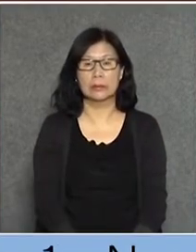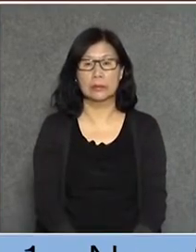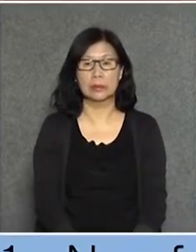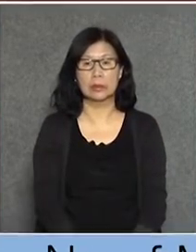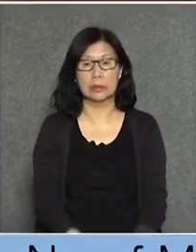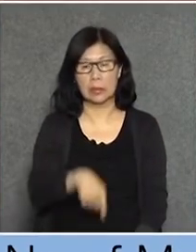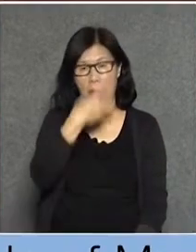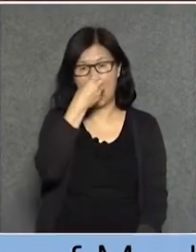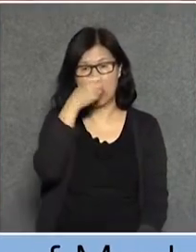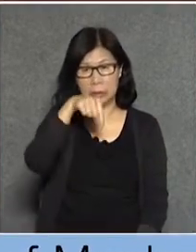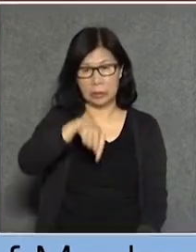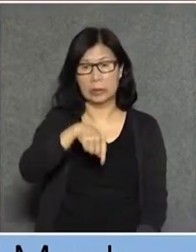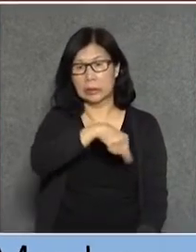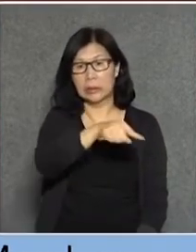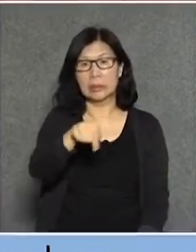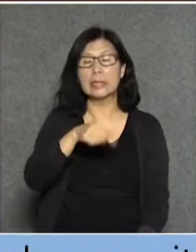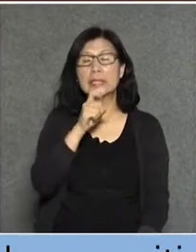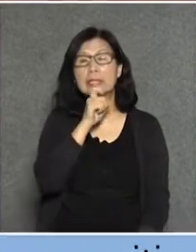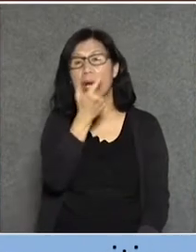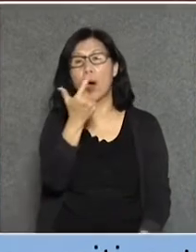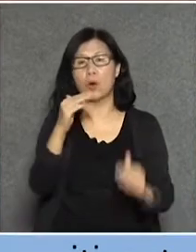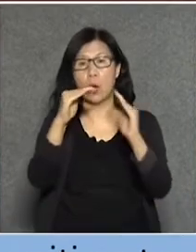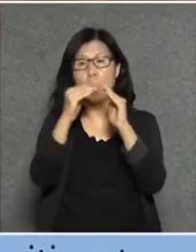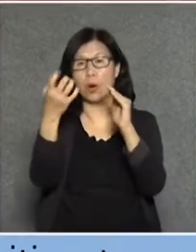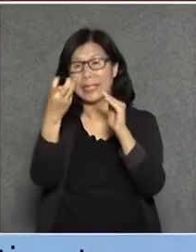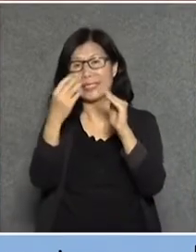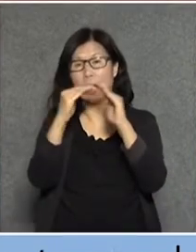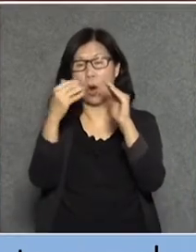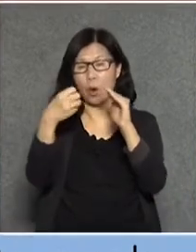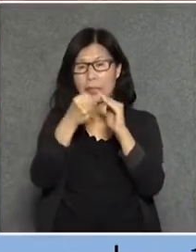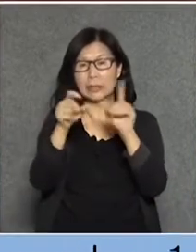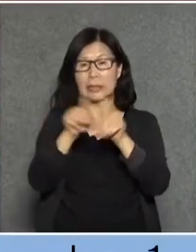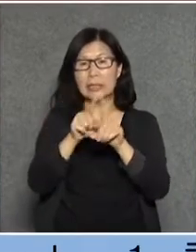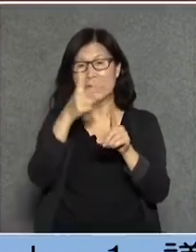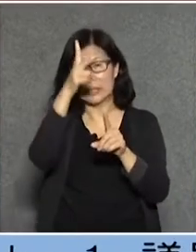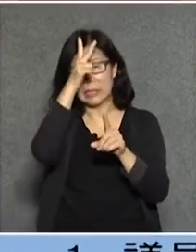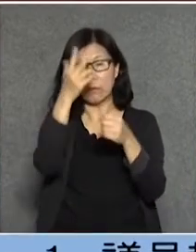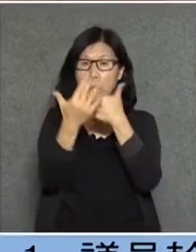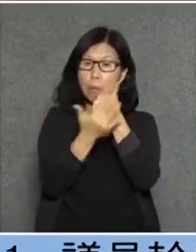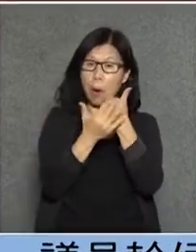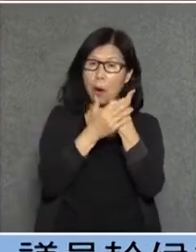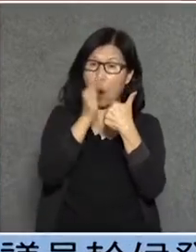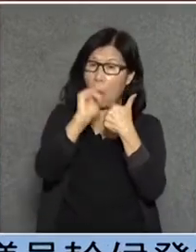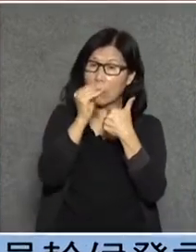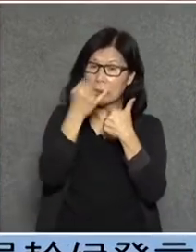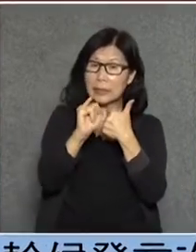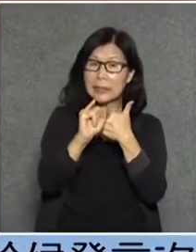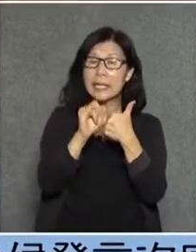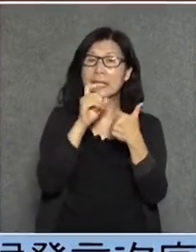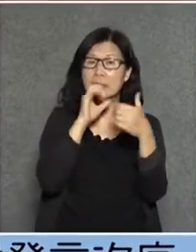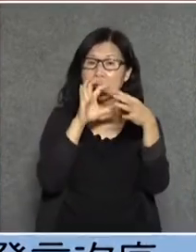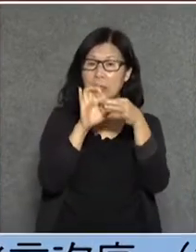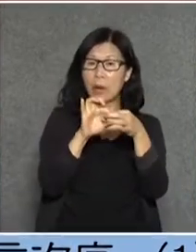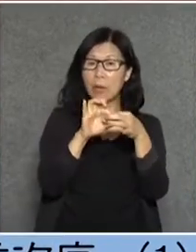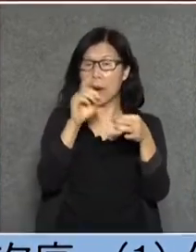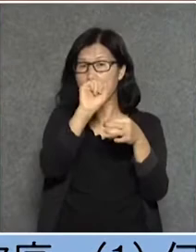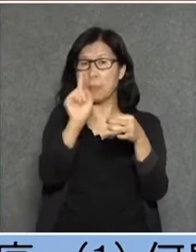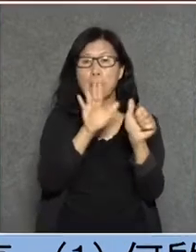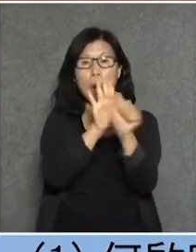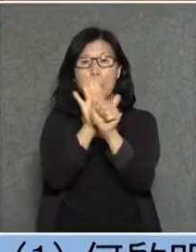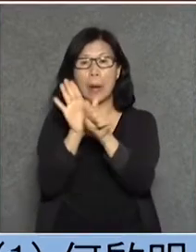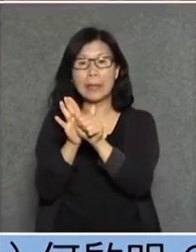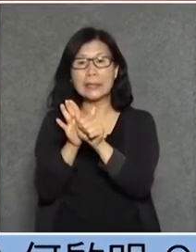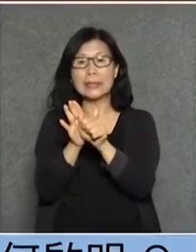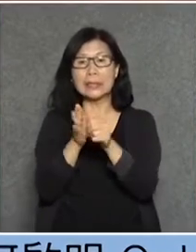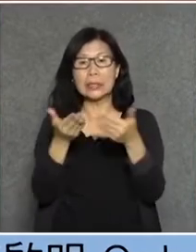在香港無數的小業主的辛酸政府能不能一次過針對這些人提供一個市